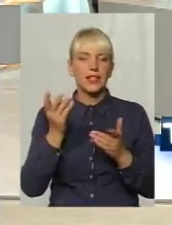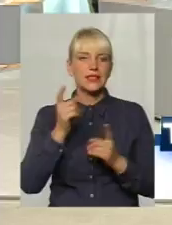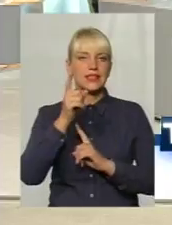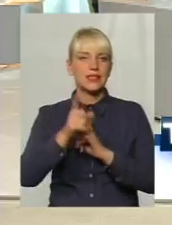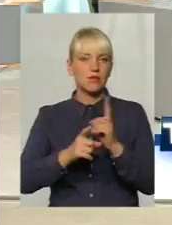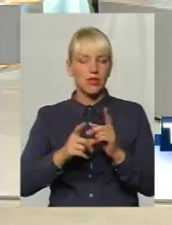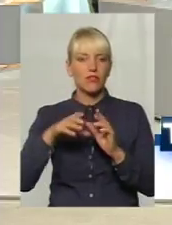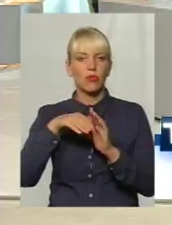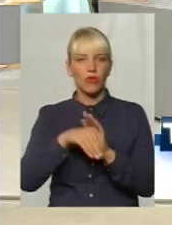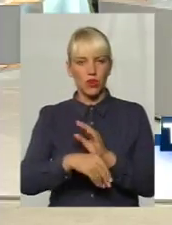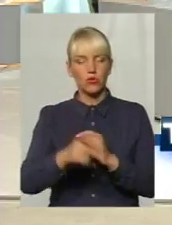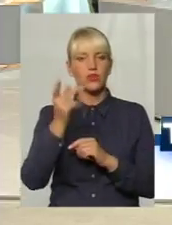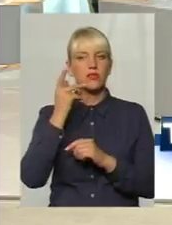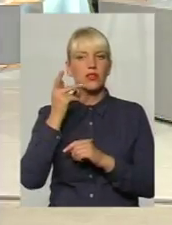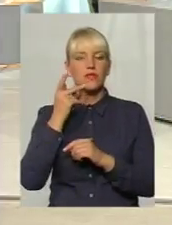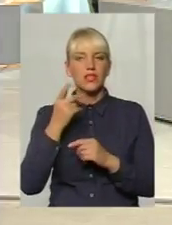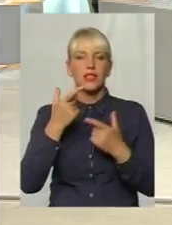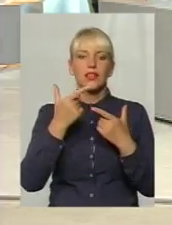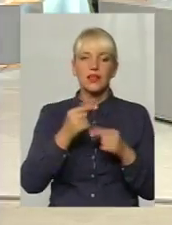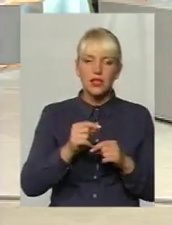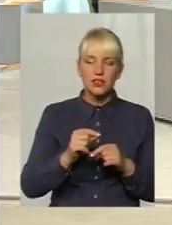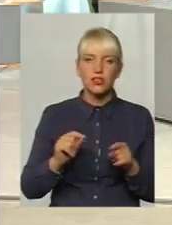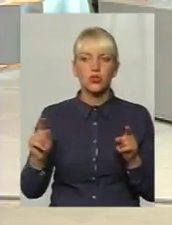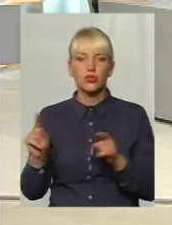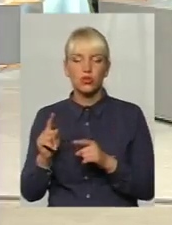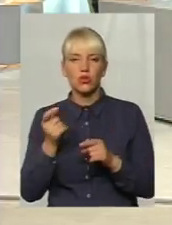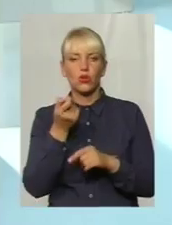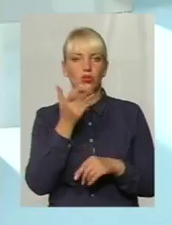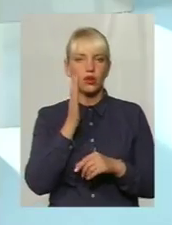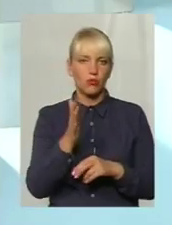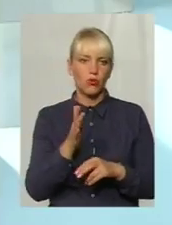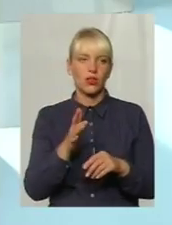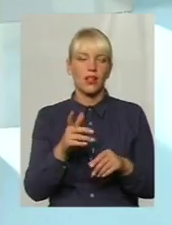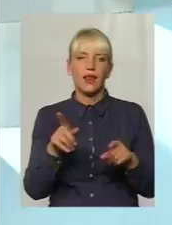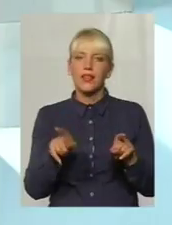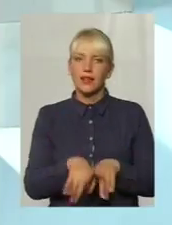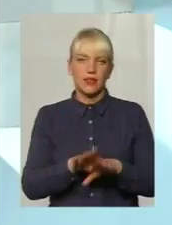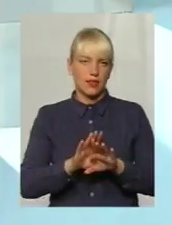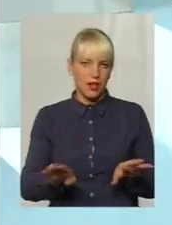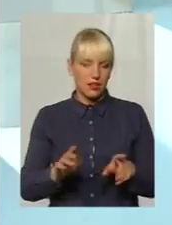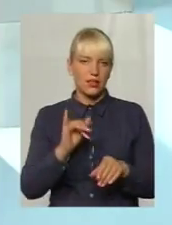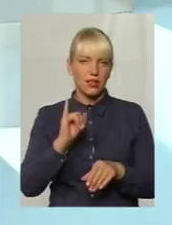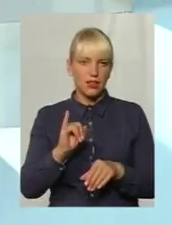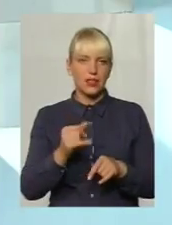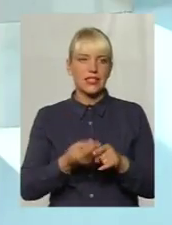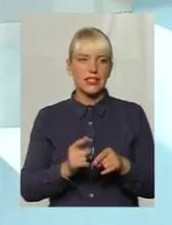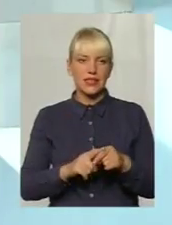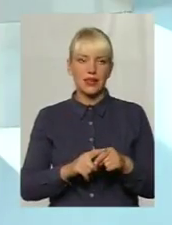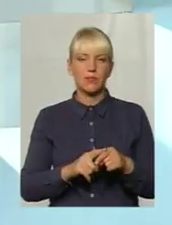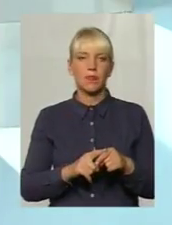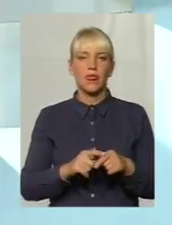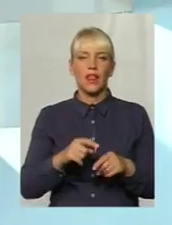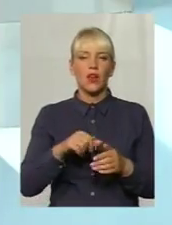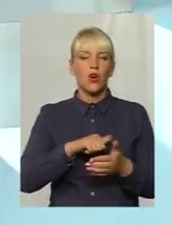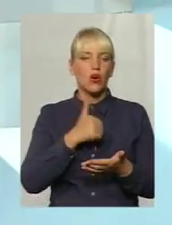завжди десь щось трошки буде зроблено не так. І основне це не настільки налимати дров,